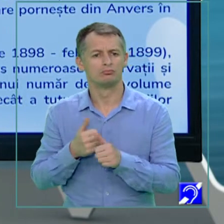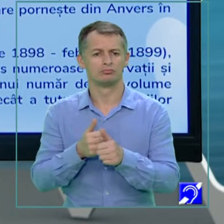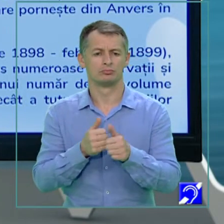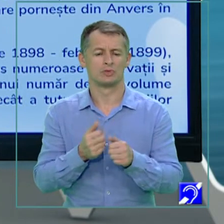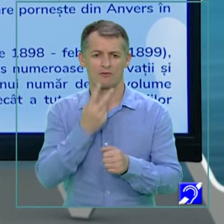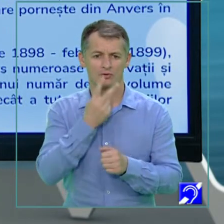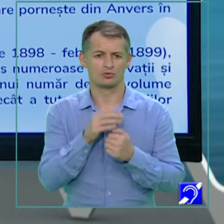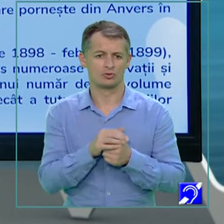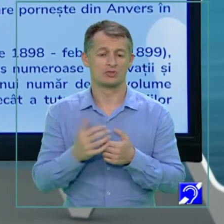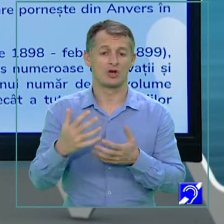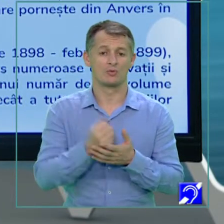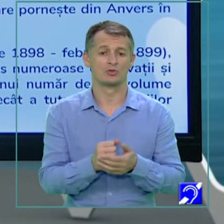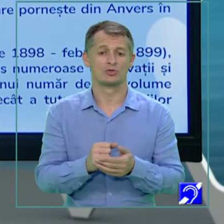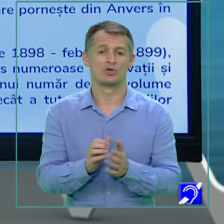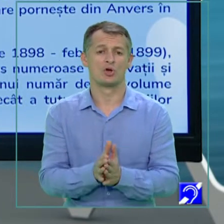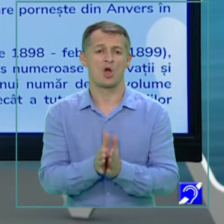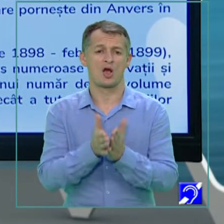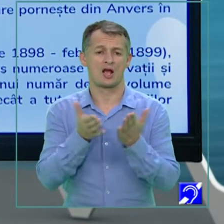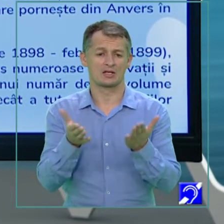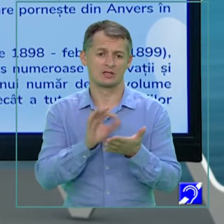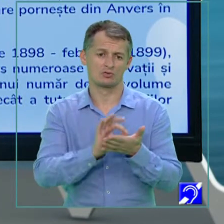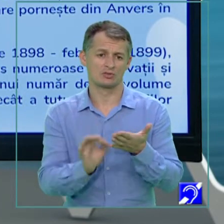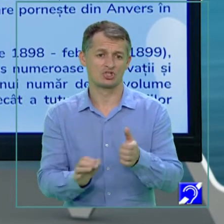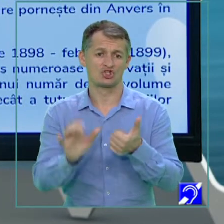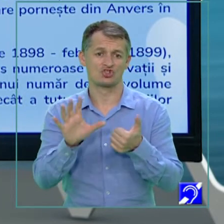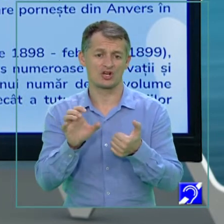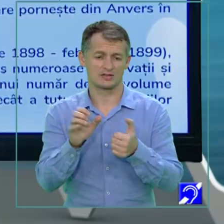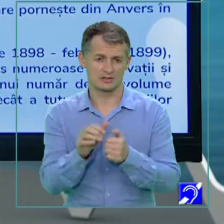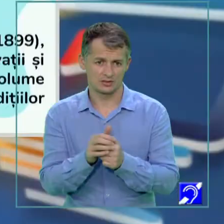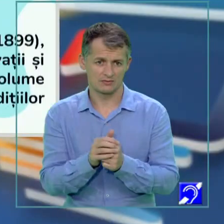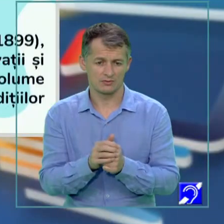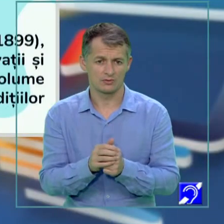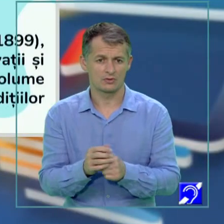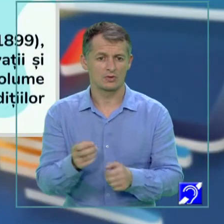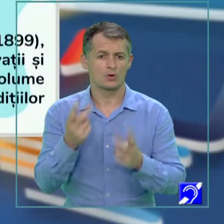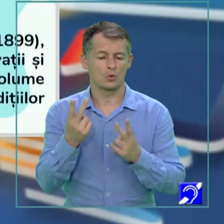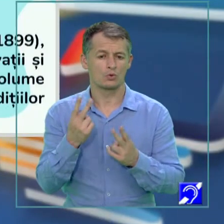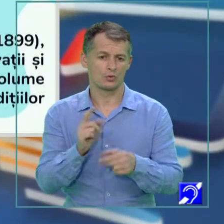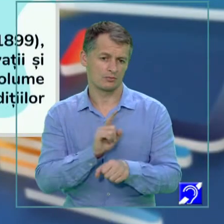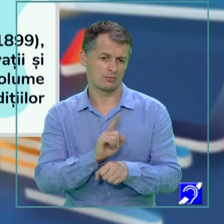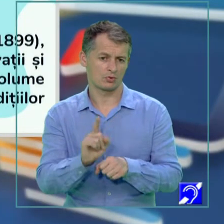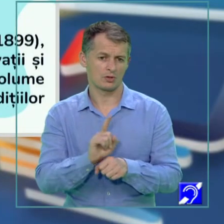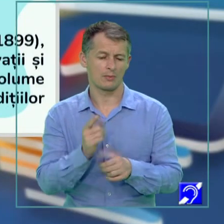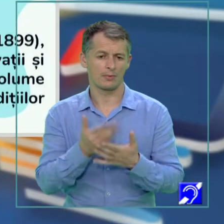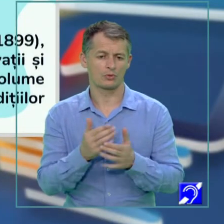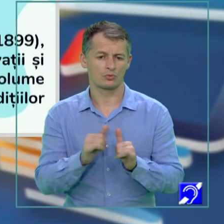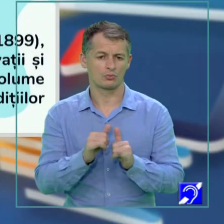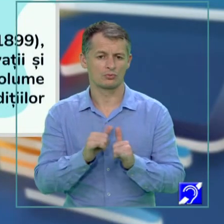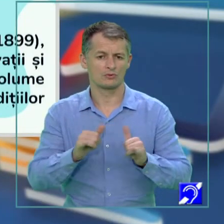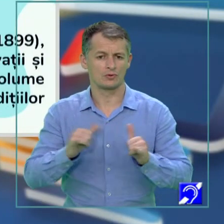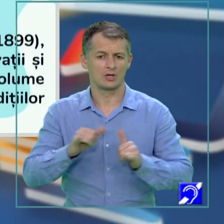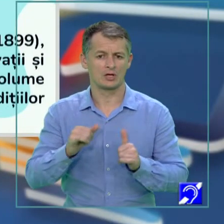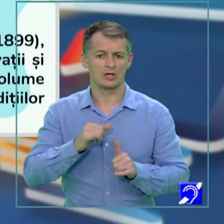număr de 60 de volume publicate reprezentând o contribuție științifică mai mare decât a tuturor expedițiilor